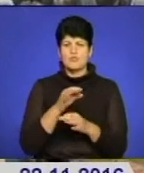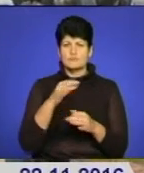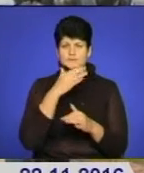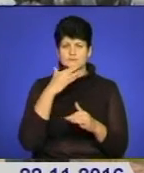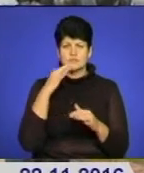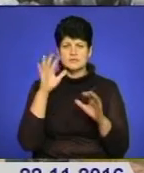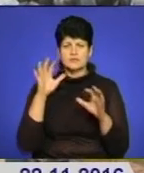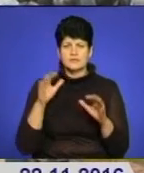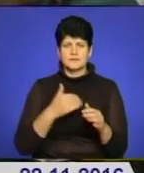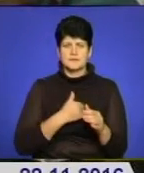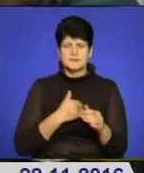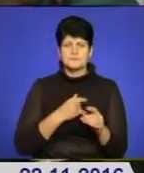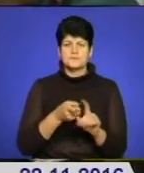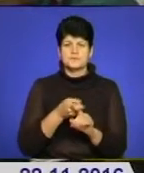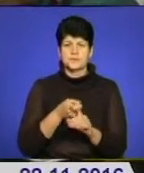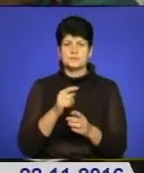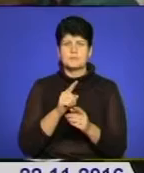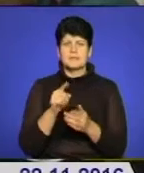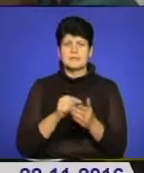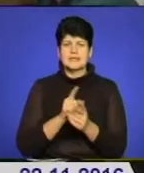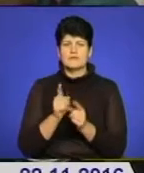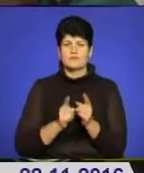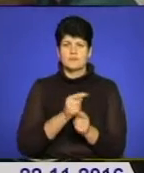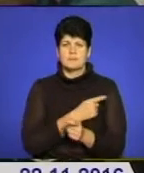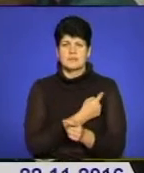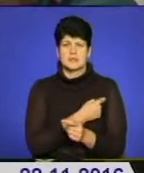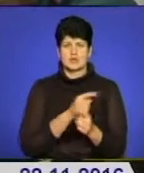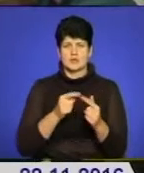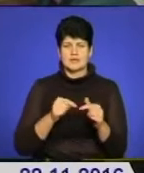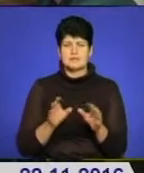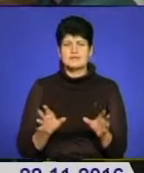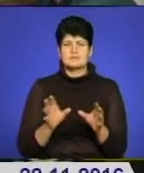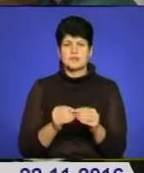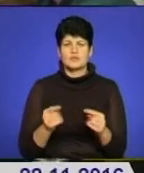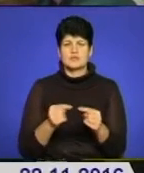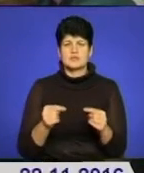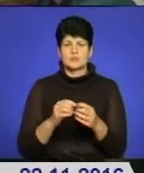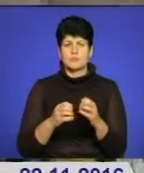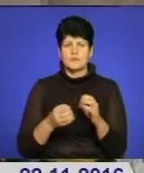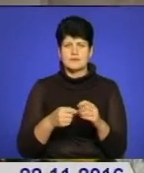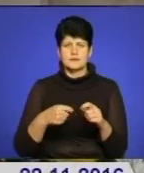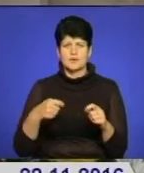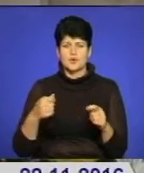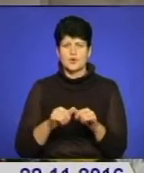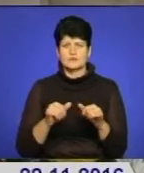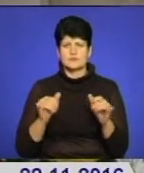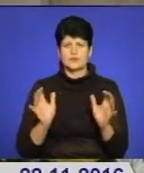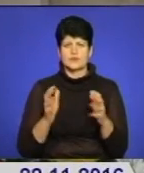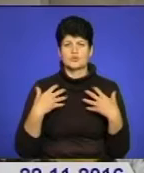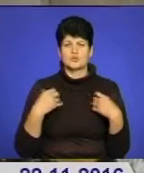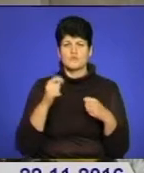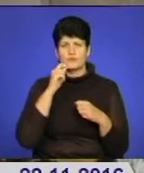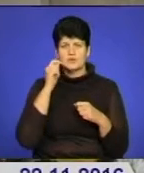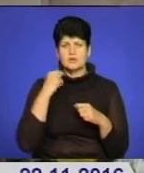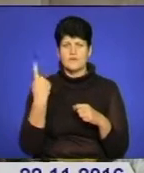законодавчих ініціатив, що стосуються питань реформування медичної галузі. Спільно визначили проблеми, що гальмують розвиток охорони здоров'я в країні